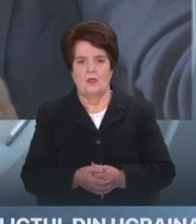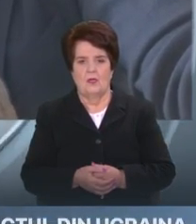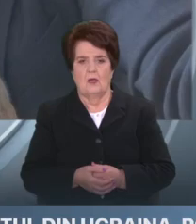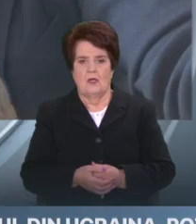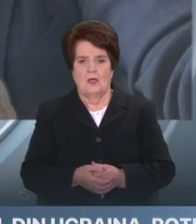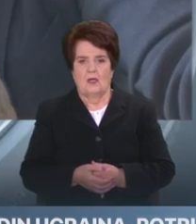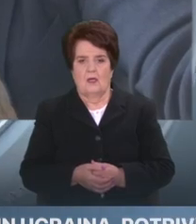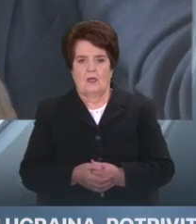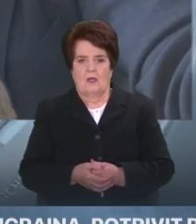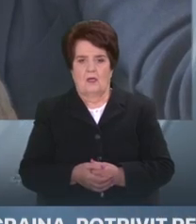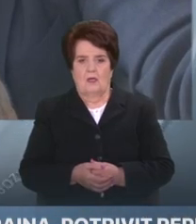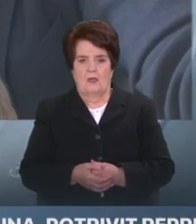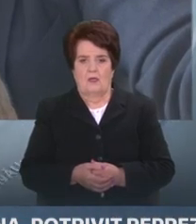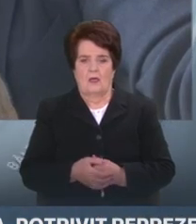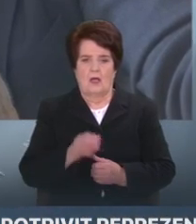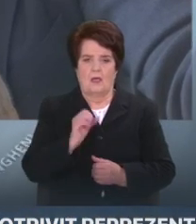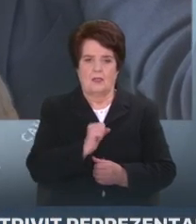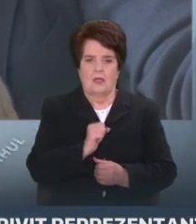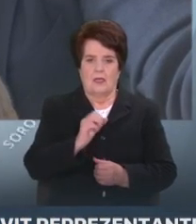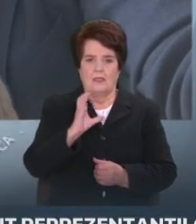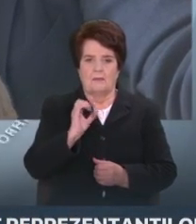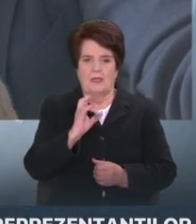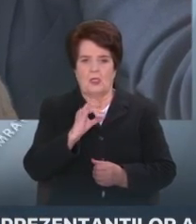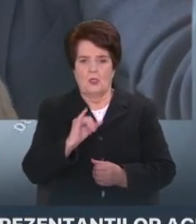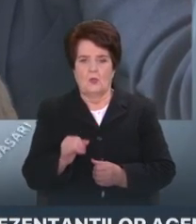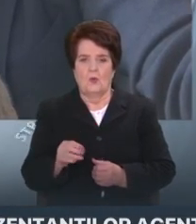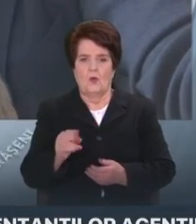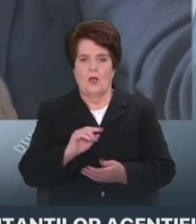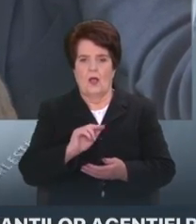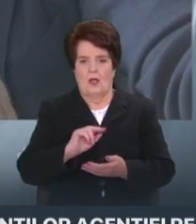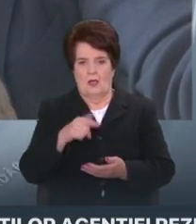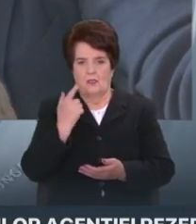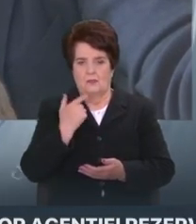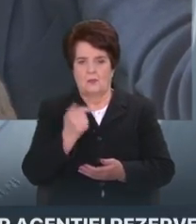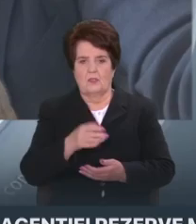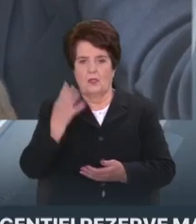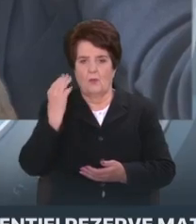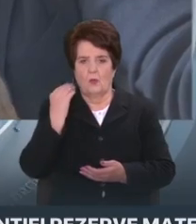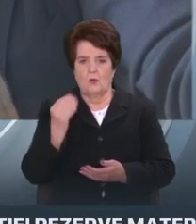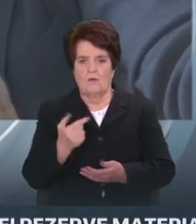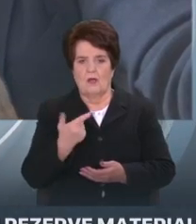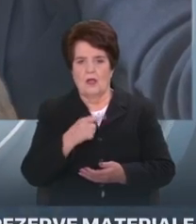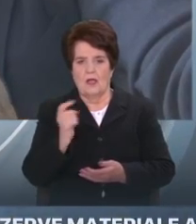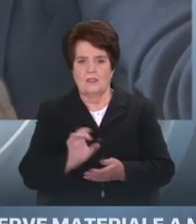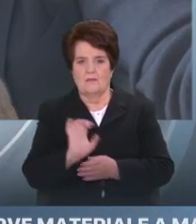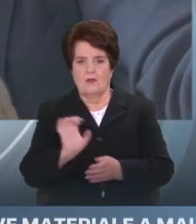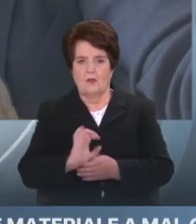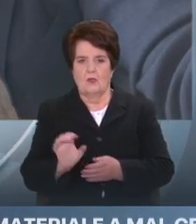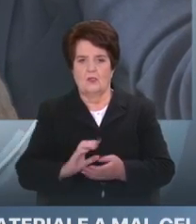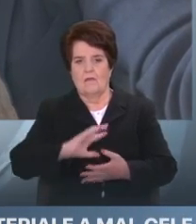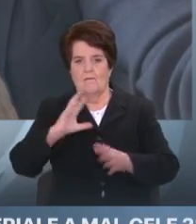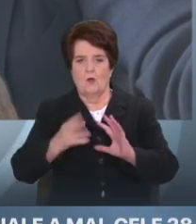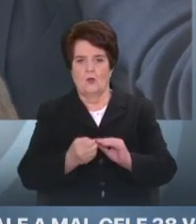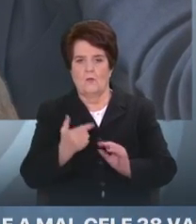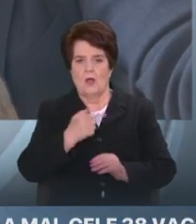Tot Andrei Spânu a menționat pe pagina sa de Facebook că Moldova Gaz va livra un volum de gaze